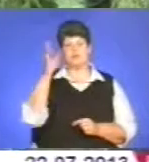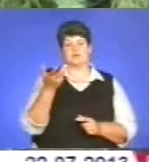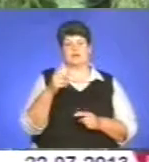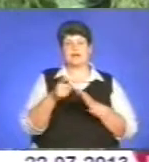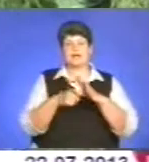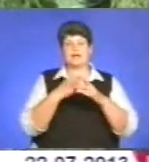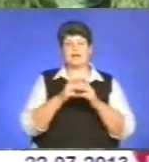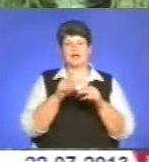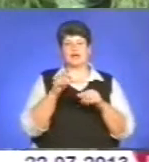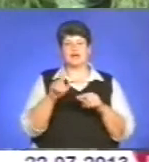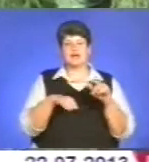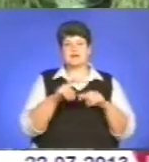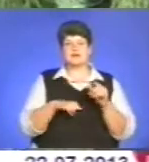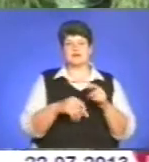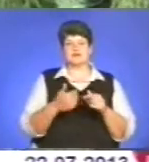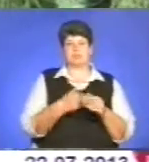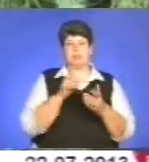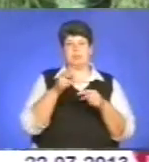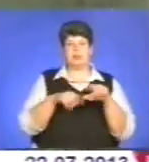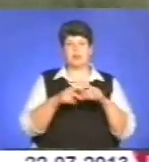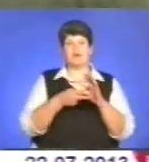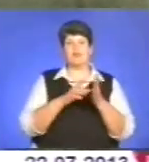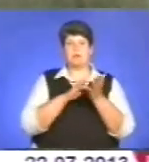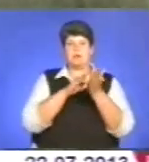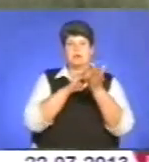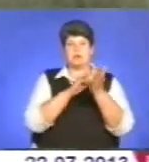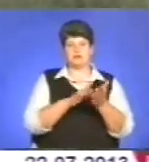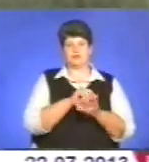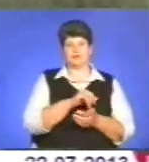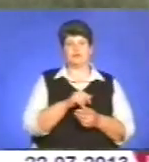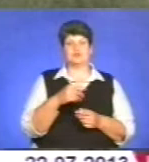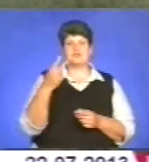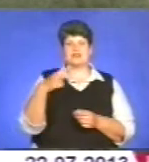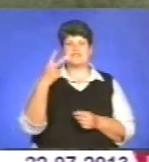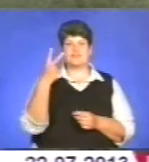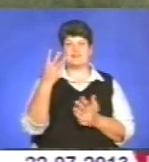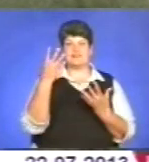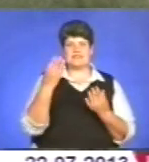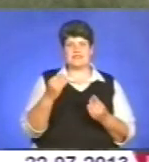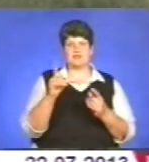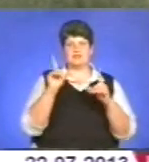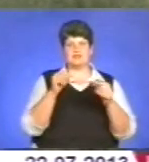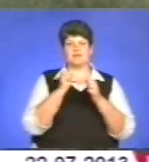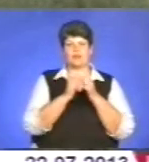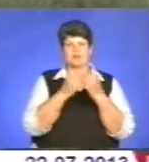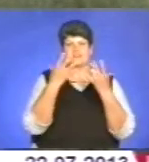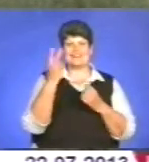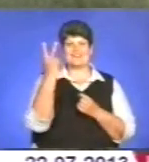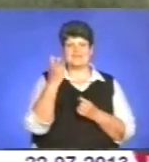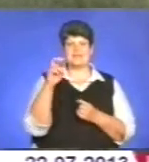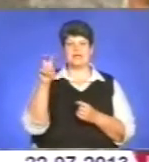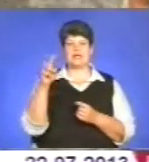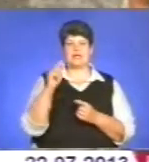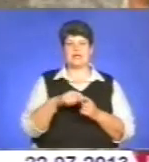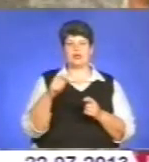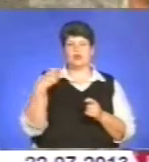пан Сергій Мандрівку планував заздалегідь. У дорозі був 22 дні. За день на велосипеді долав 200 кілометрів. Відвідав український